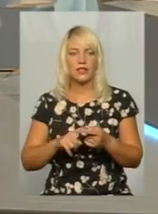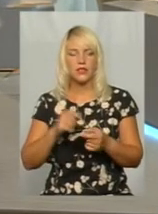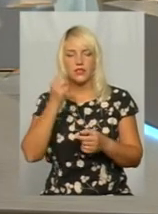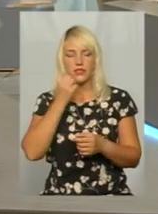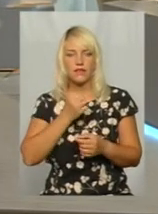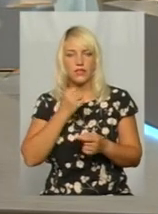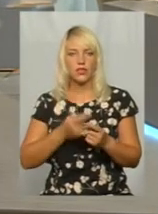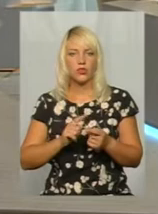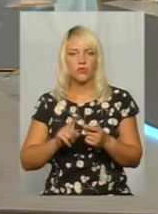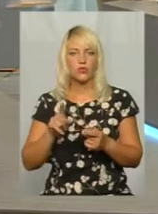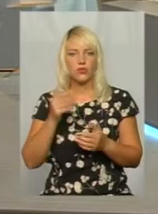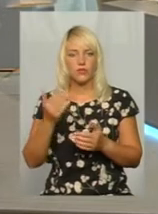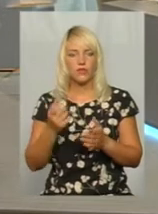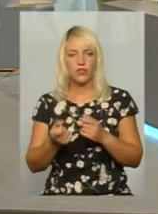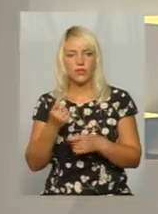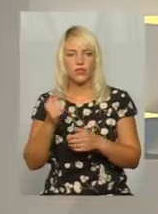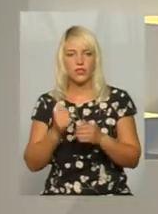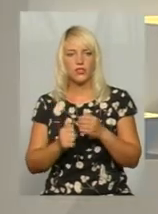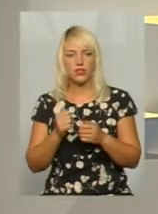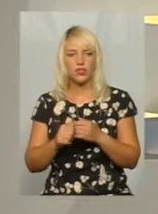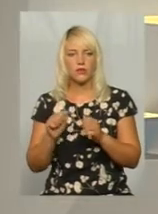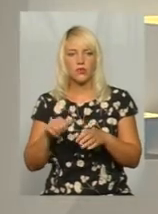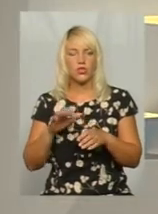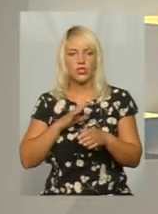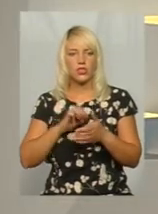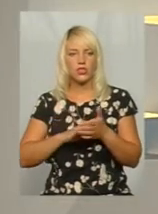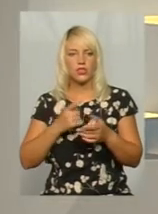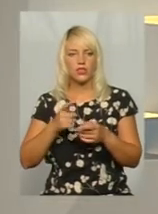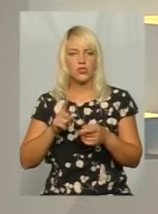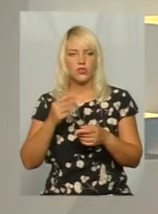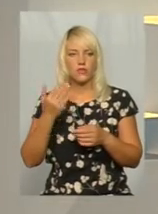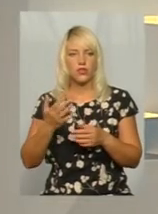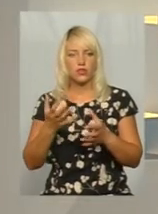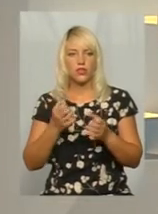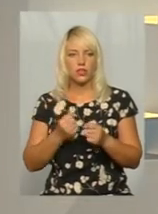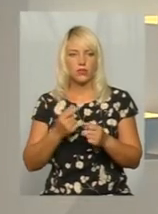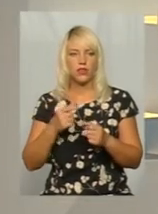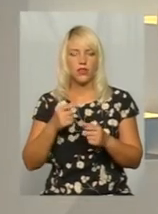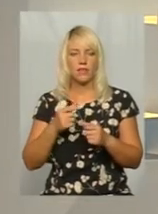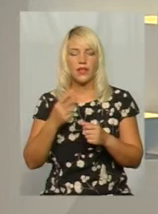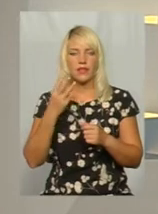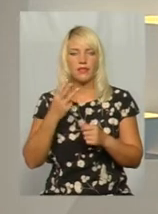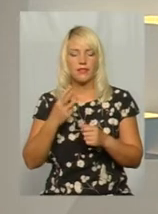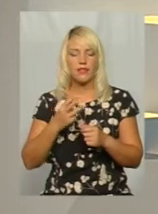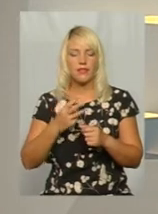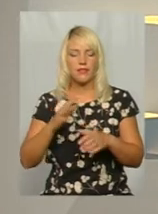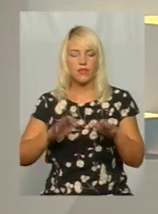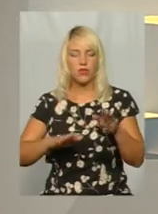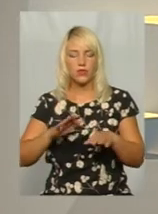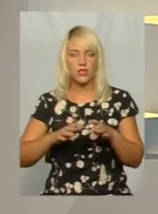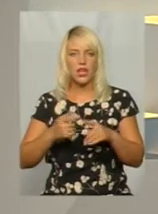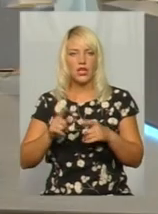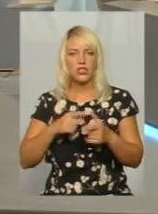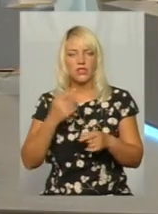Ви виявляєте частіше? Може, через те, що отримали, наприкінці минулого року, три мобільні лабораторії, так, габаритно-вагового транспорту? Чи, можливо,